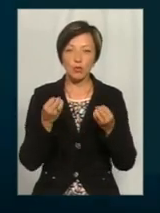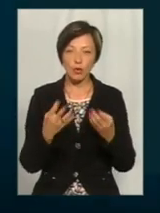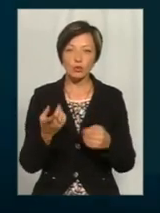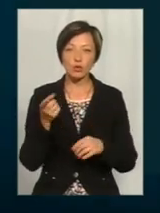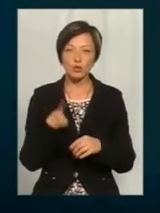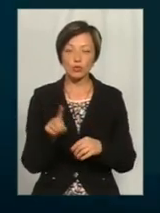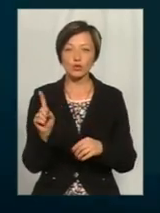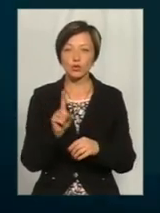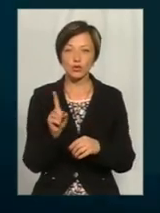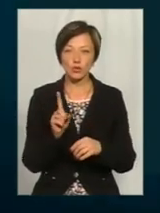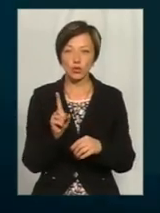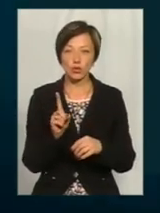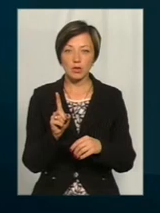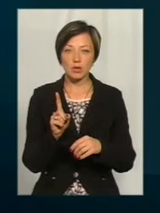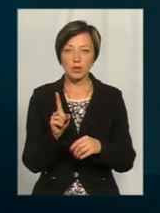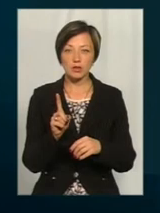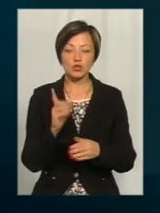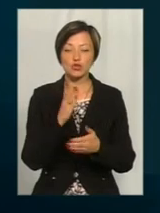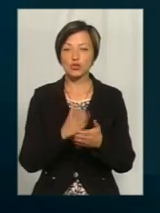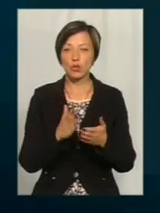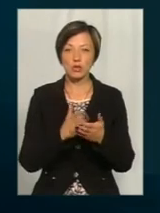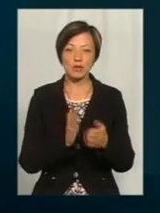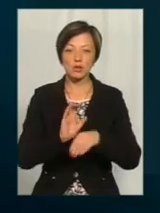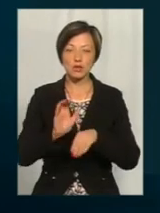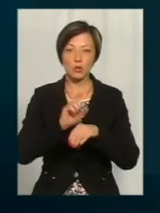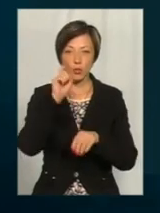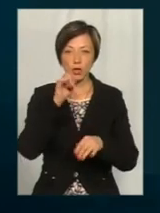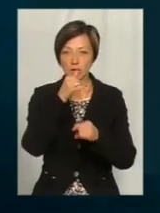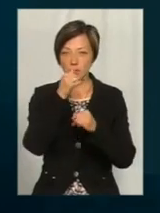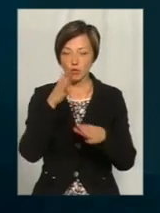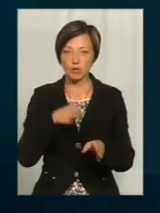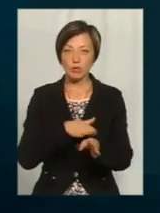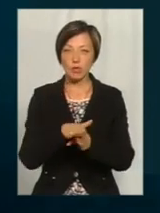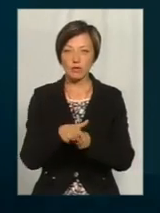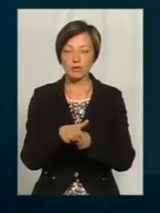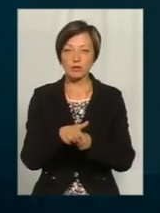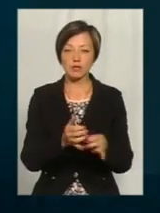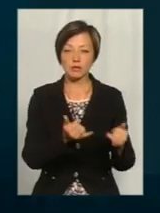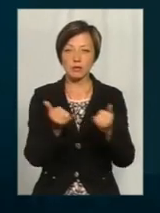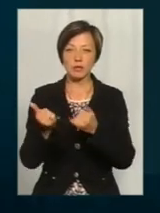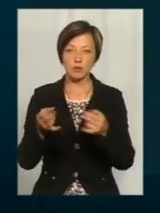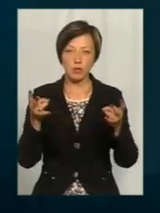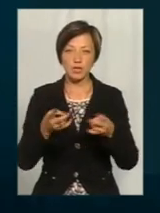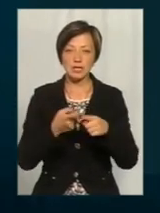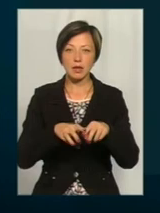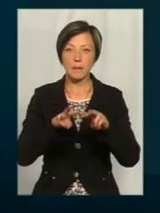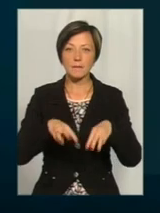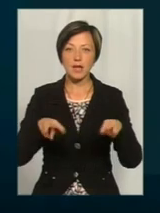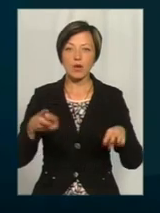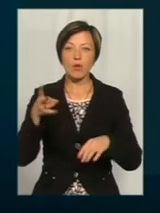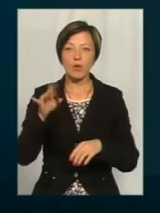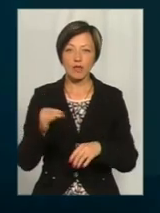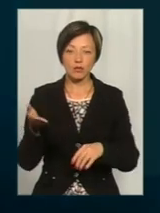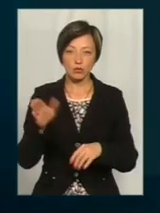жоден постачальник України не зможе повністю реалізувати цей попит. Це мільйони пристроїв.